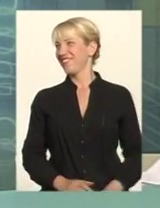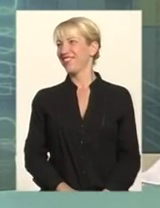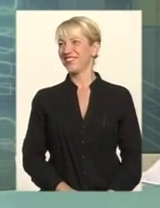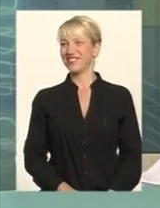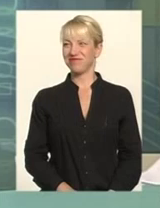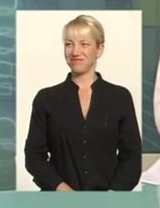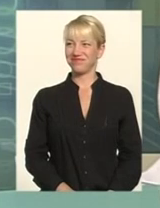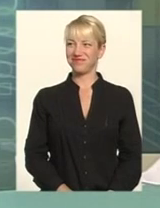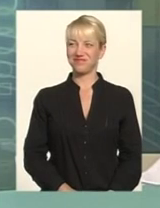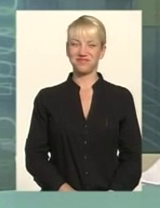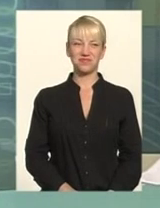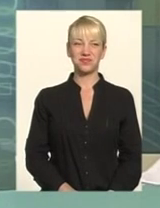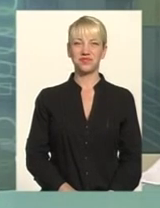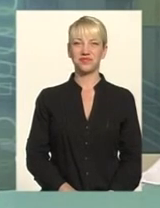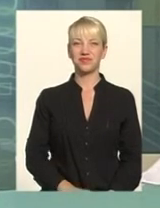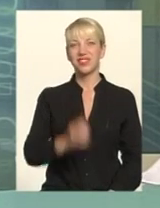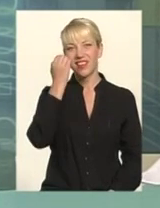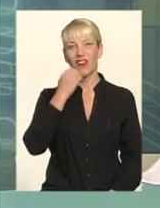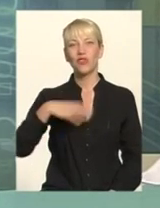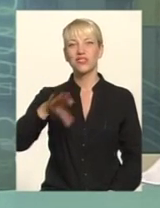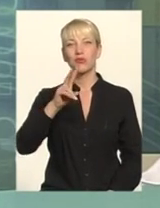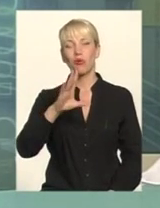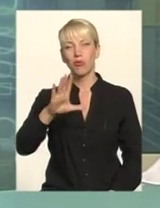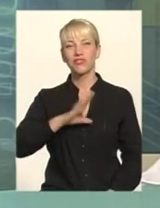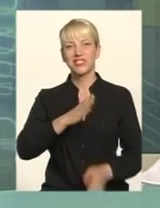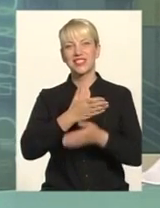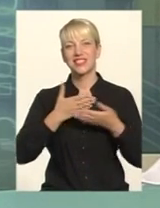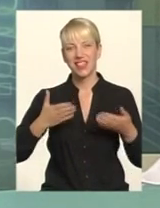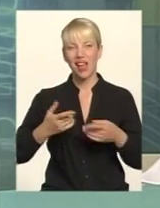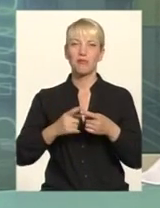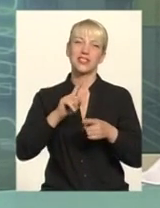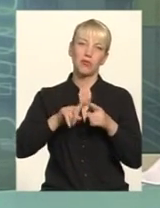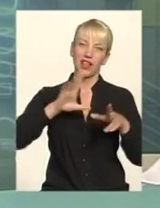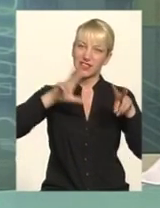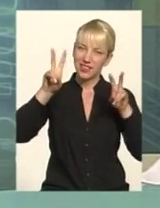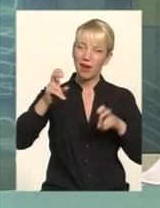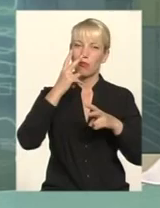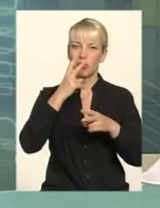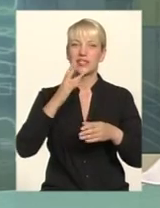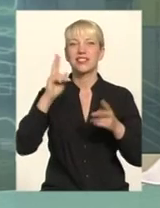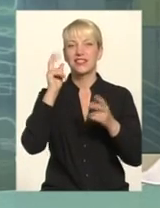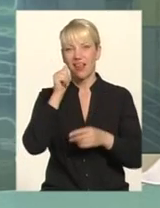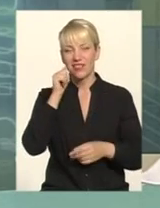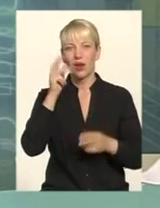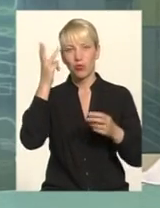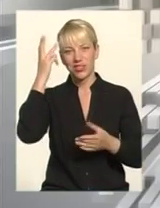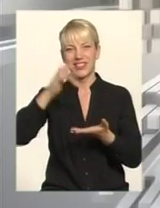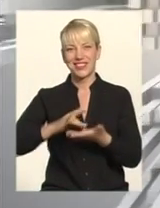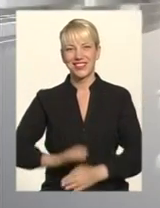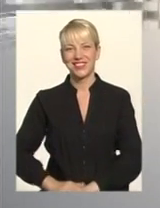Є? Дякую усім, хто був із нами Це була тема Побачимось завтра на телеканалі Поділля Центр